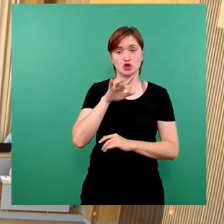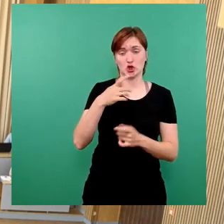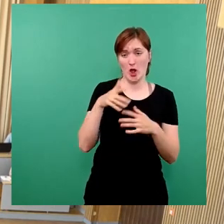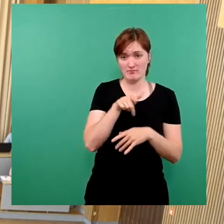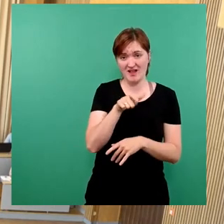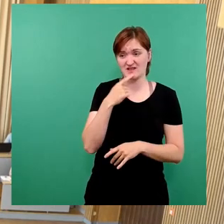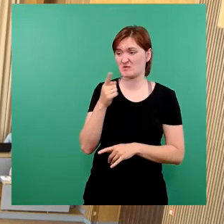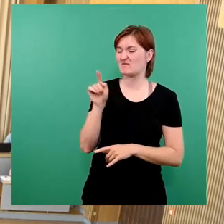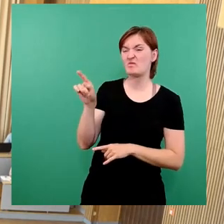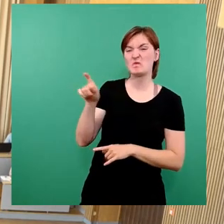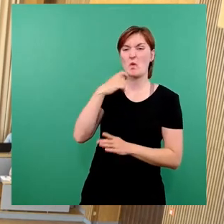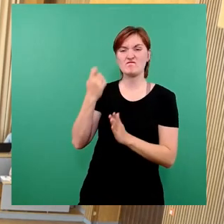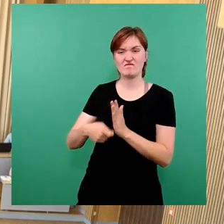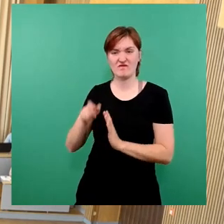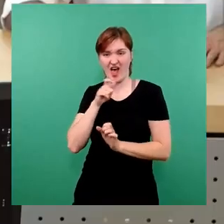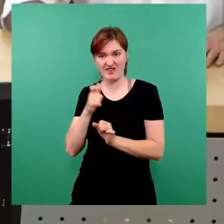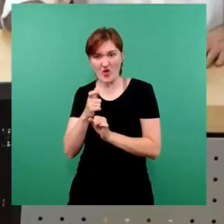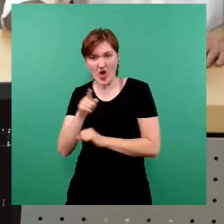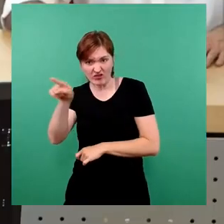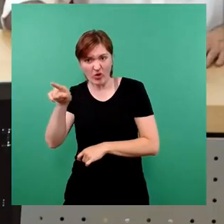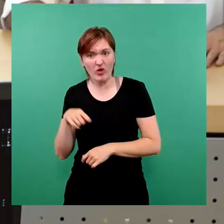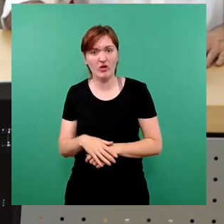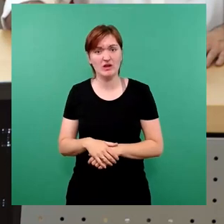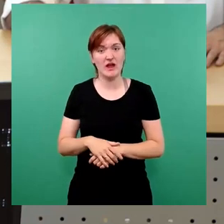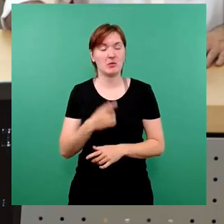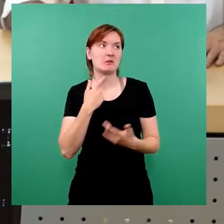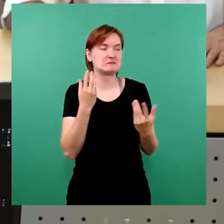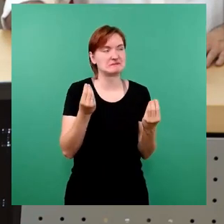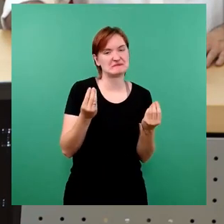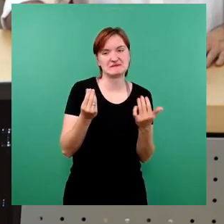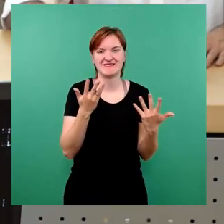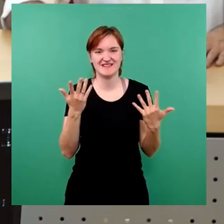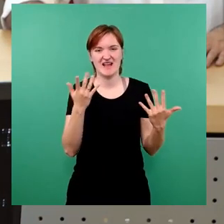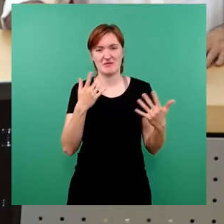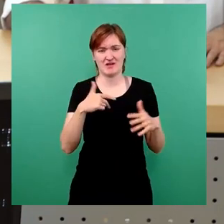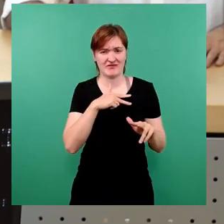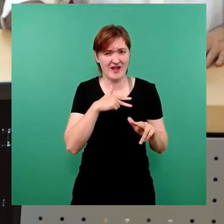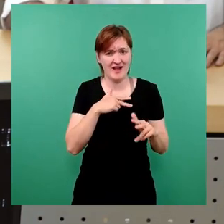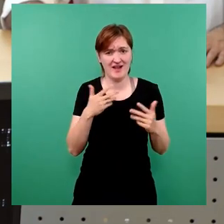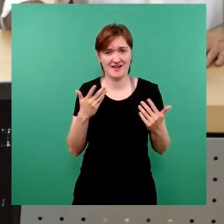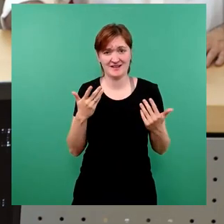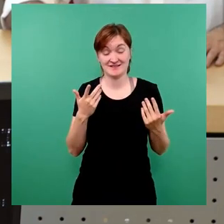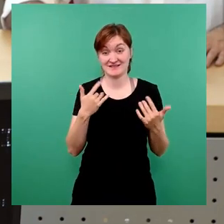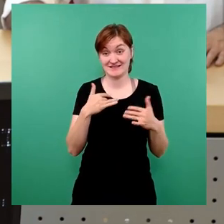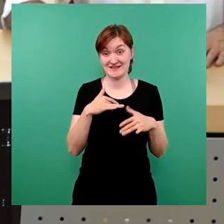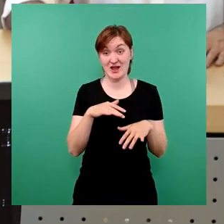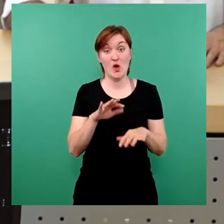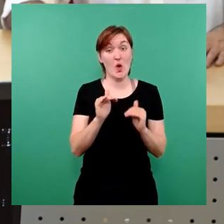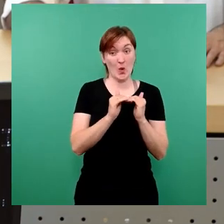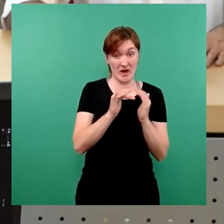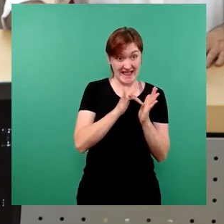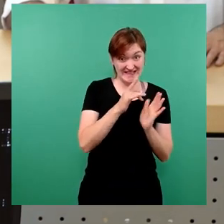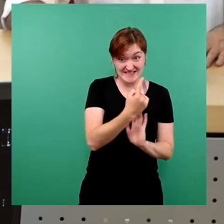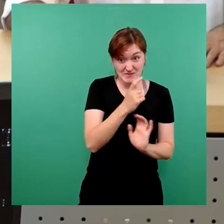das kann ich ja eigentlich gar nicht schlecht finden. Aber, trotz alledem, also bei aller Liebe, die Kollegin ist wie lange jetzt dafür